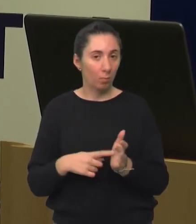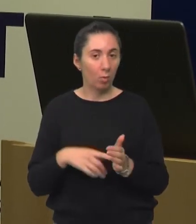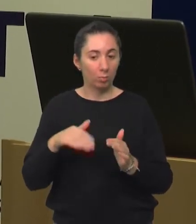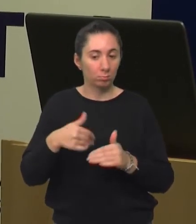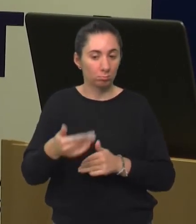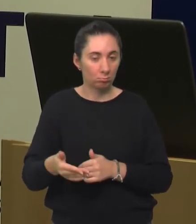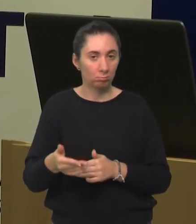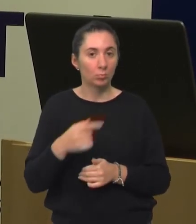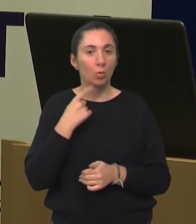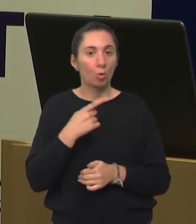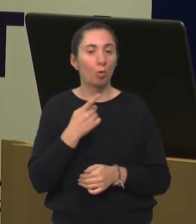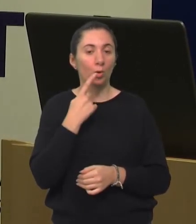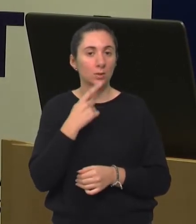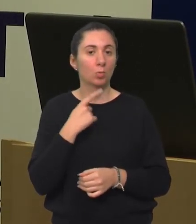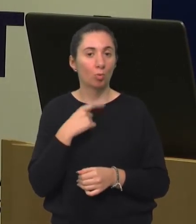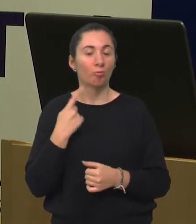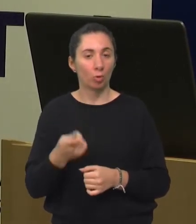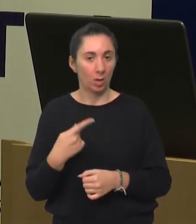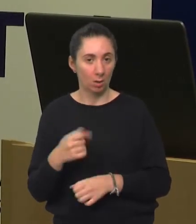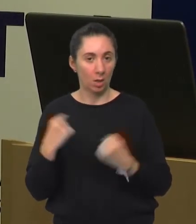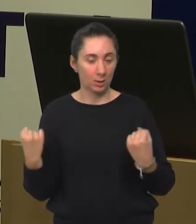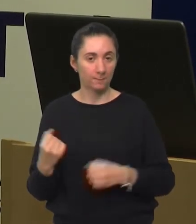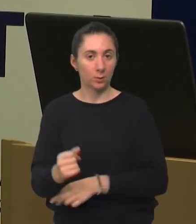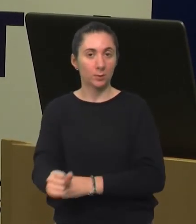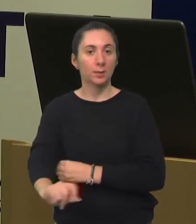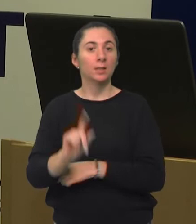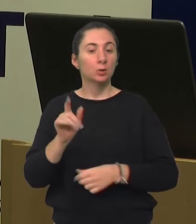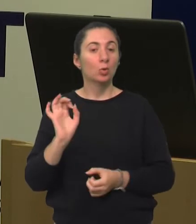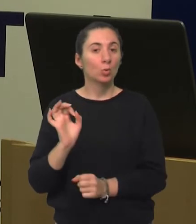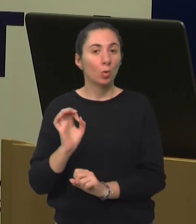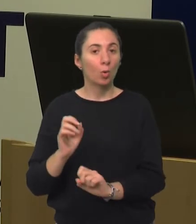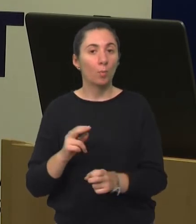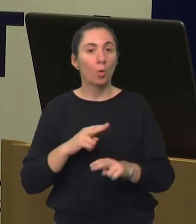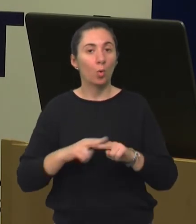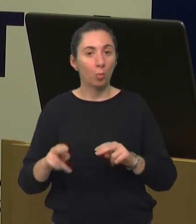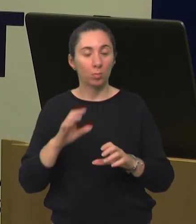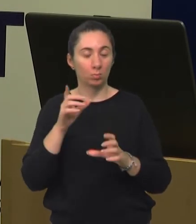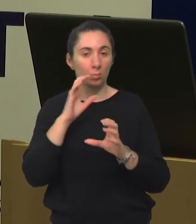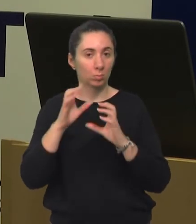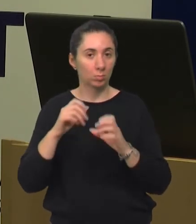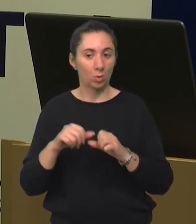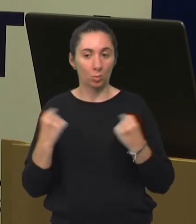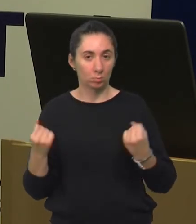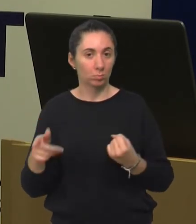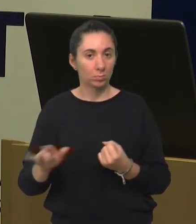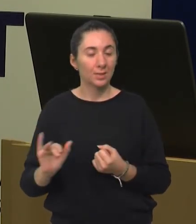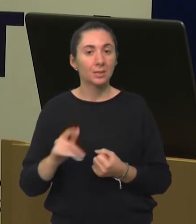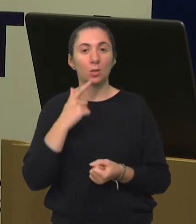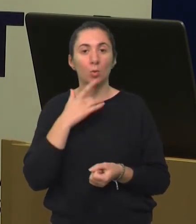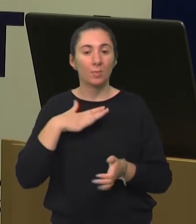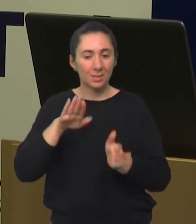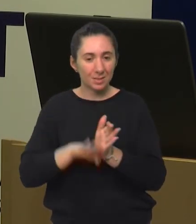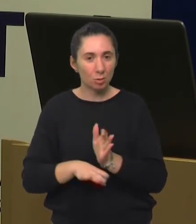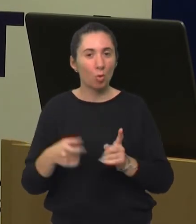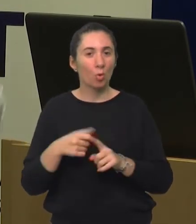onda kasnije jezično-govornog razvoja i zapravo jako dobar indikator urednih kognitivnih sposobnosti djeteta. Djeca koja imaju